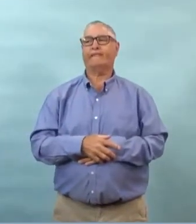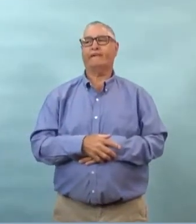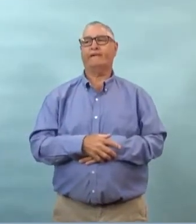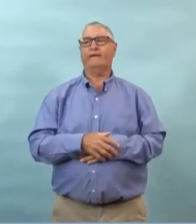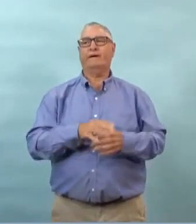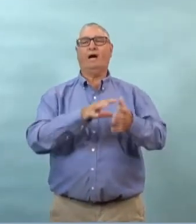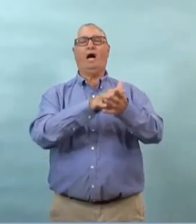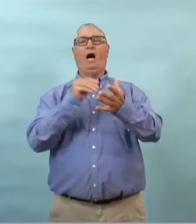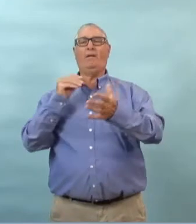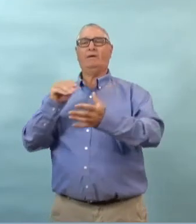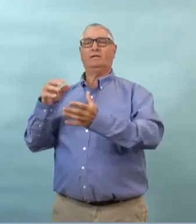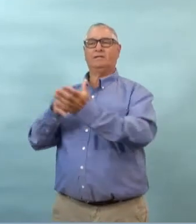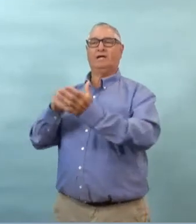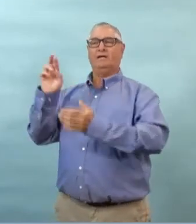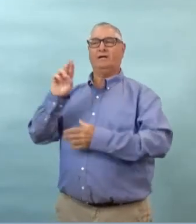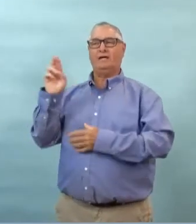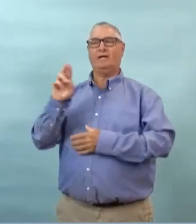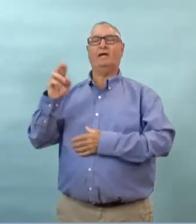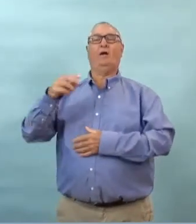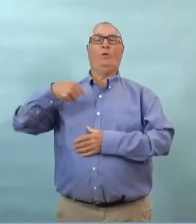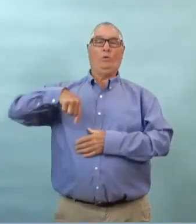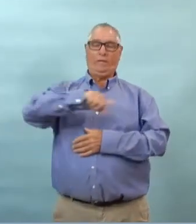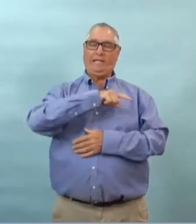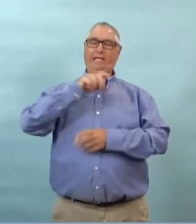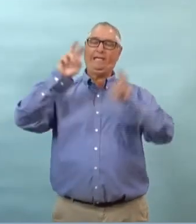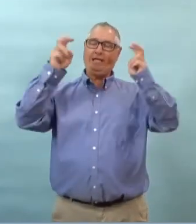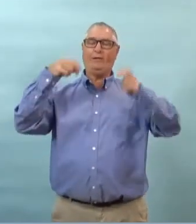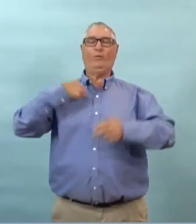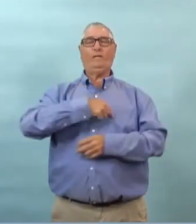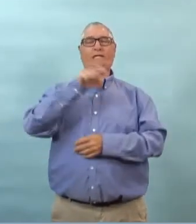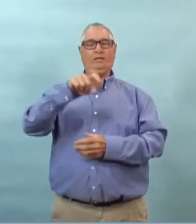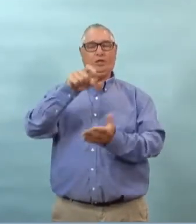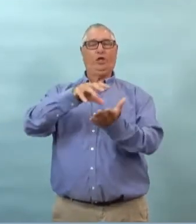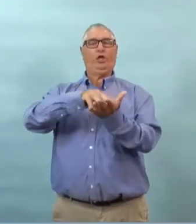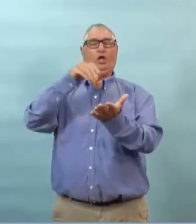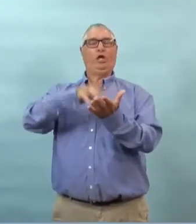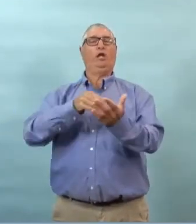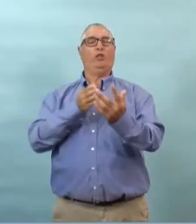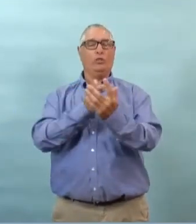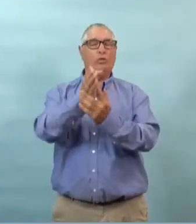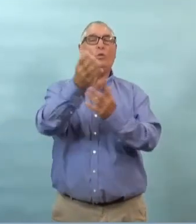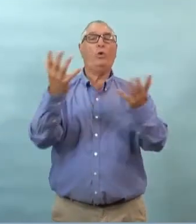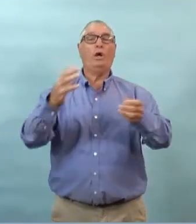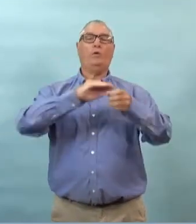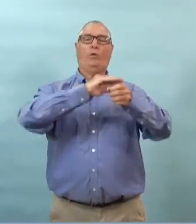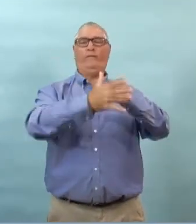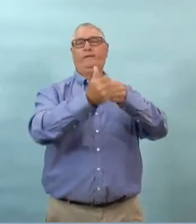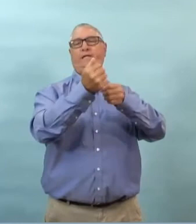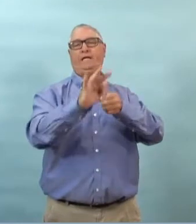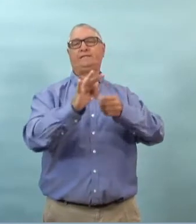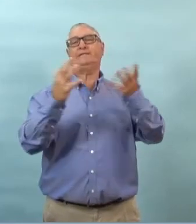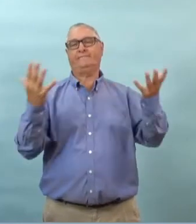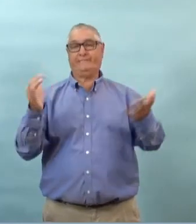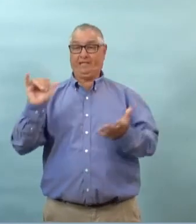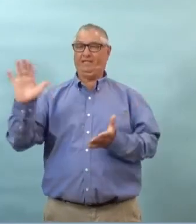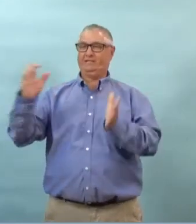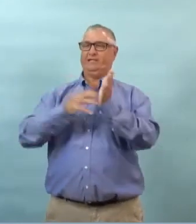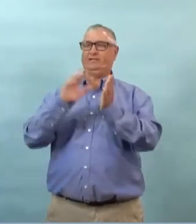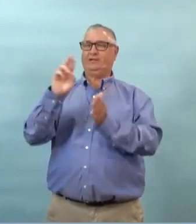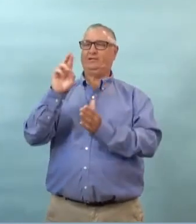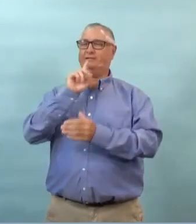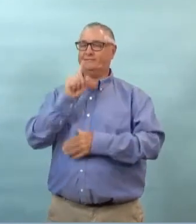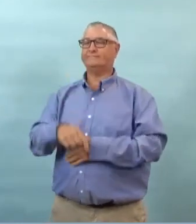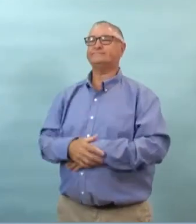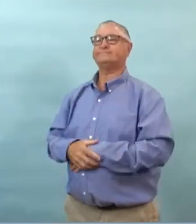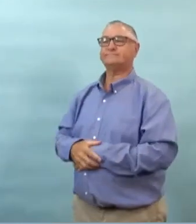et comme brin trou ça elle a déjà dit il nous faut apprendre à vivre avec la covi 19 de city news jonas